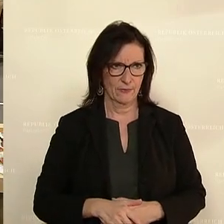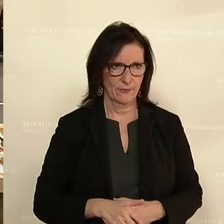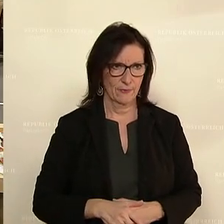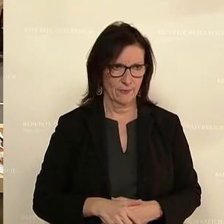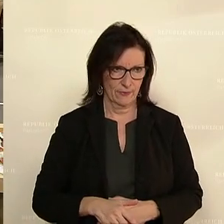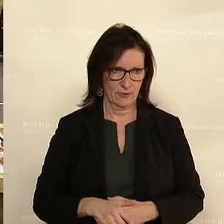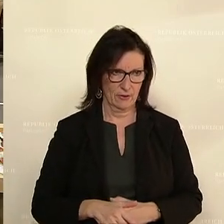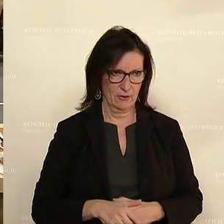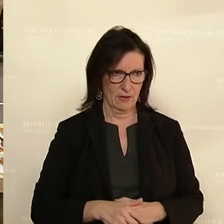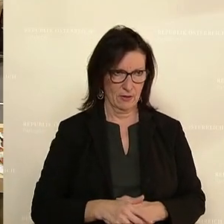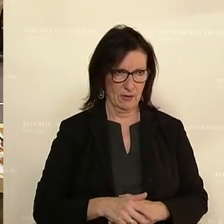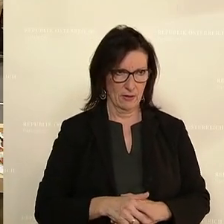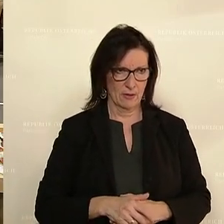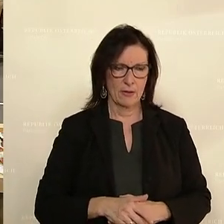funktionierenden Systems nicht zu befürworten sei. entgegnete-Best-Best.